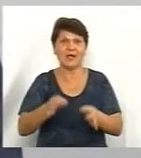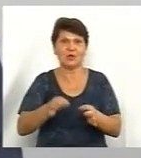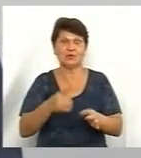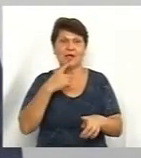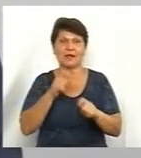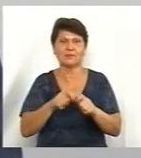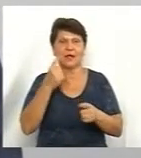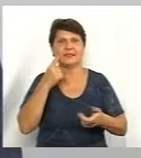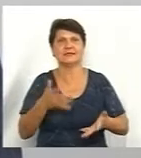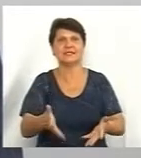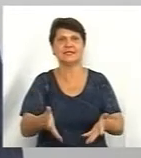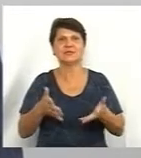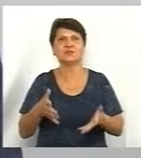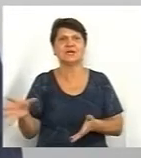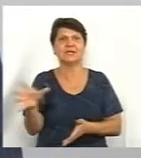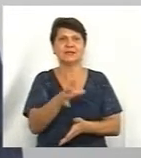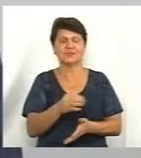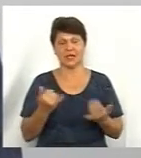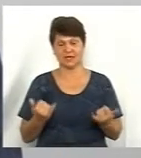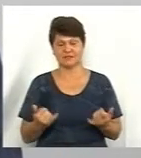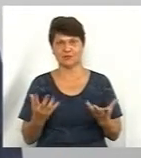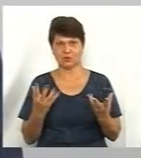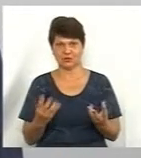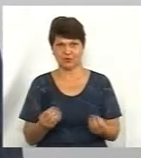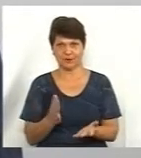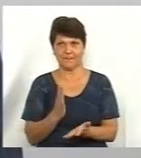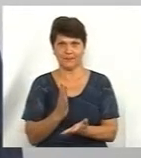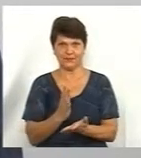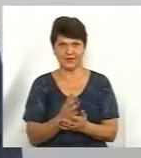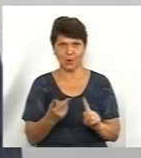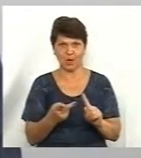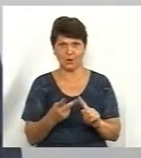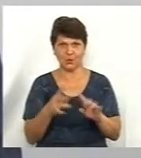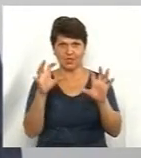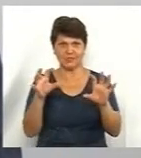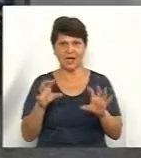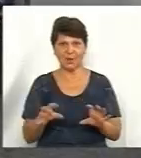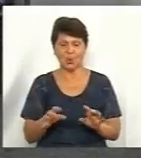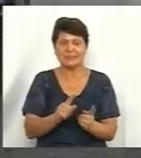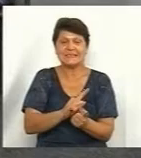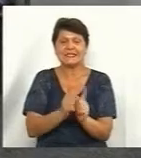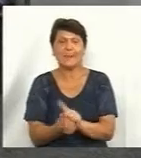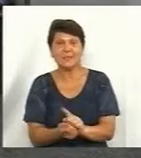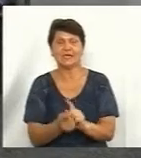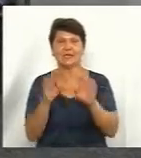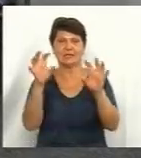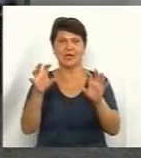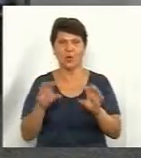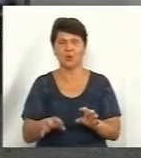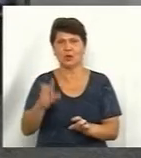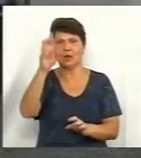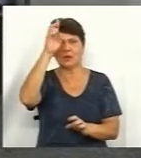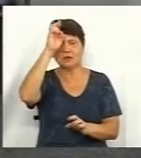'ясувати всі ці необхідні моменти. На сьогоднішній день існує другий закон, який прийшов на заміну закону про державну екологічну